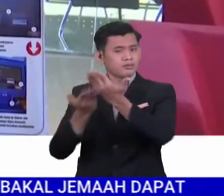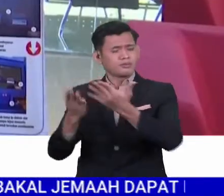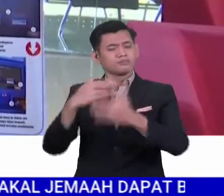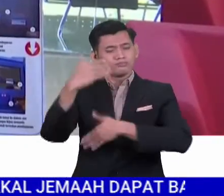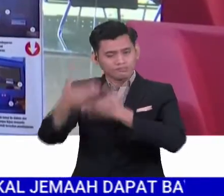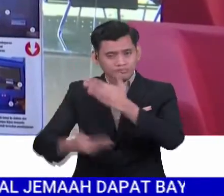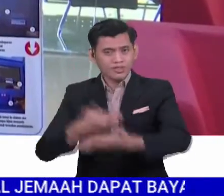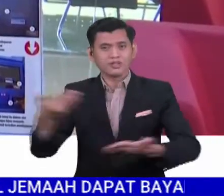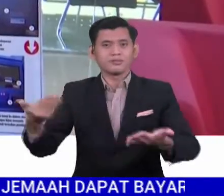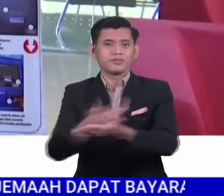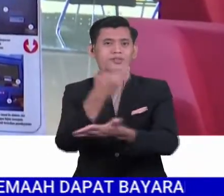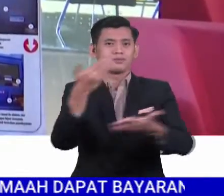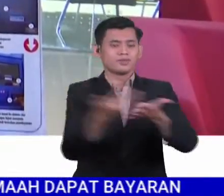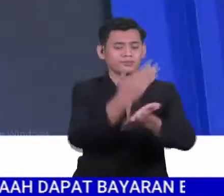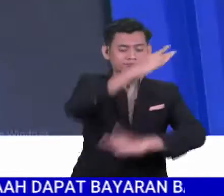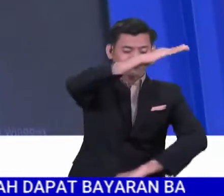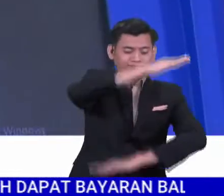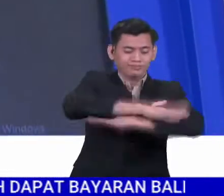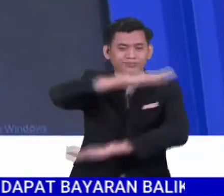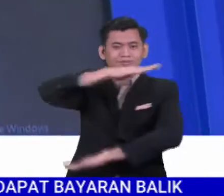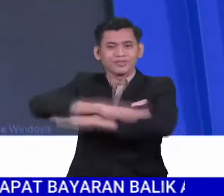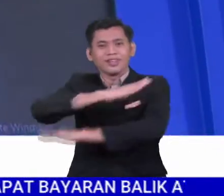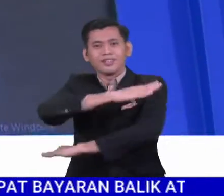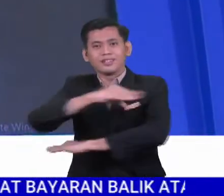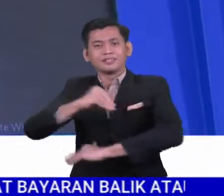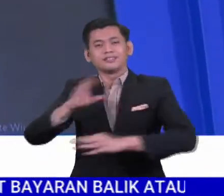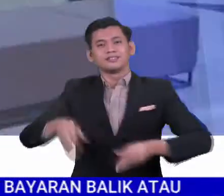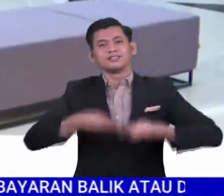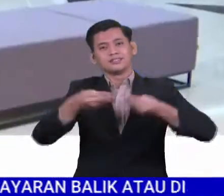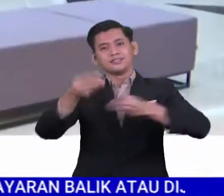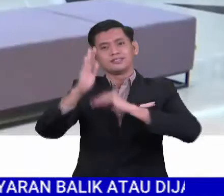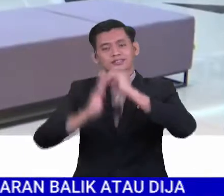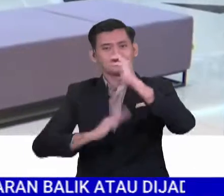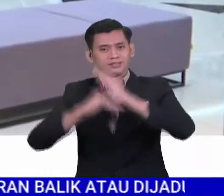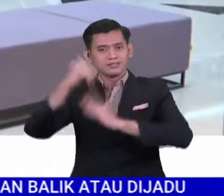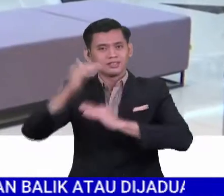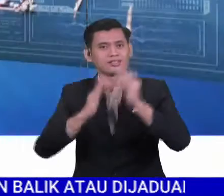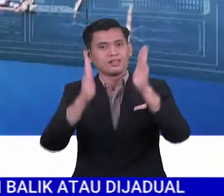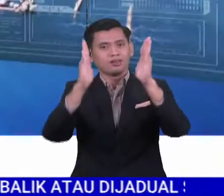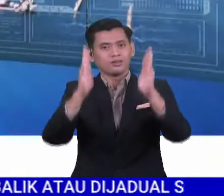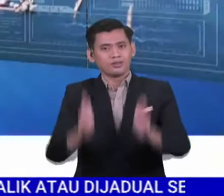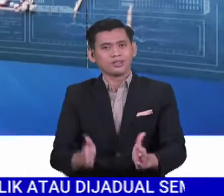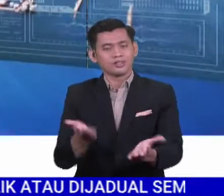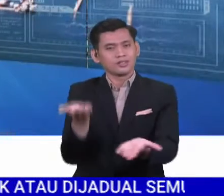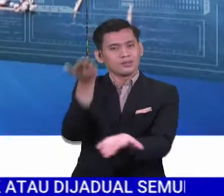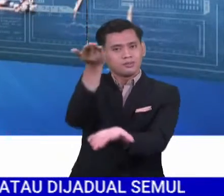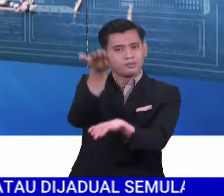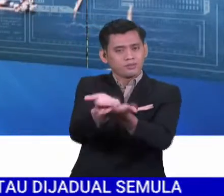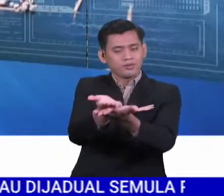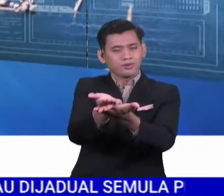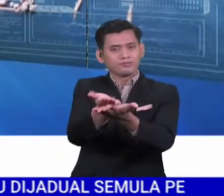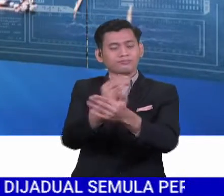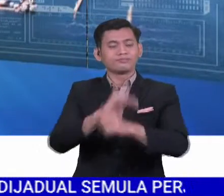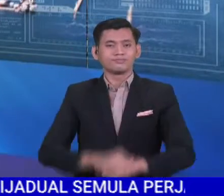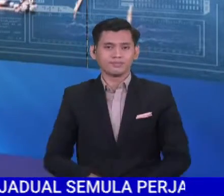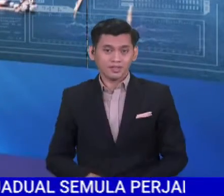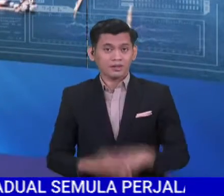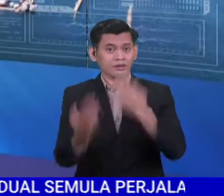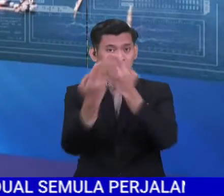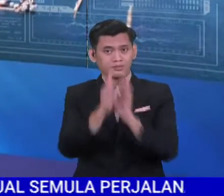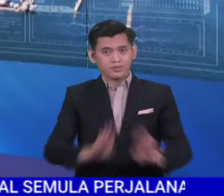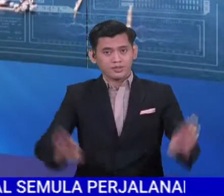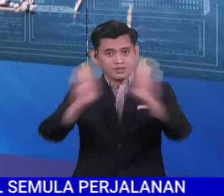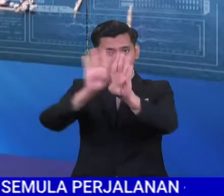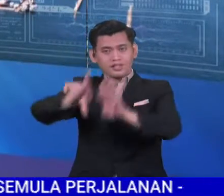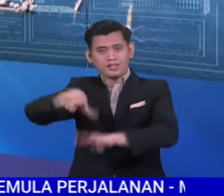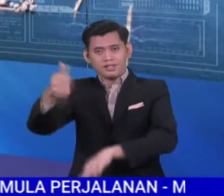pembaharuan di kaunter seterusnya memberi keselesaan kepada pemohon. Dalam perkembangan lain, Datu Bashir